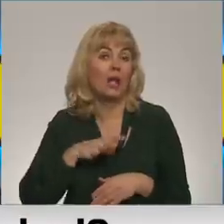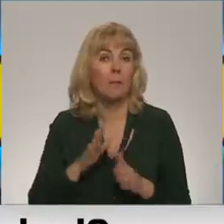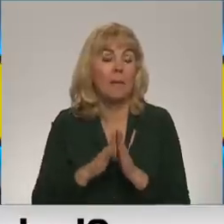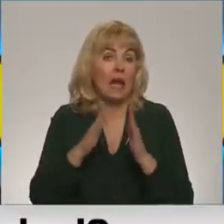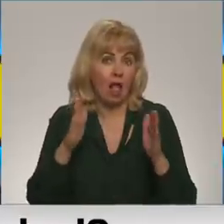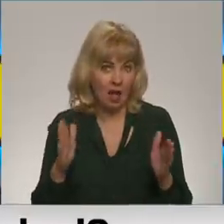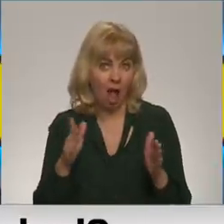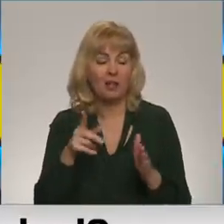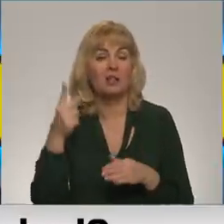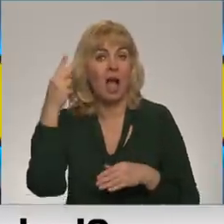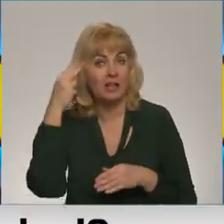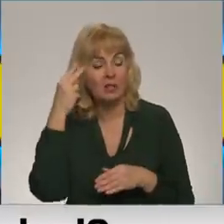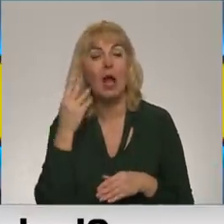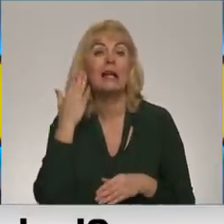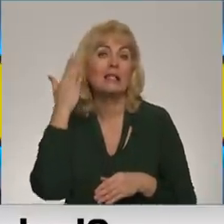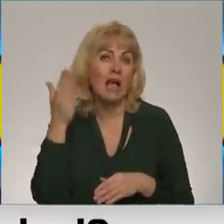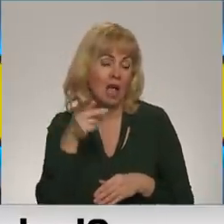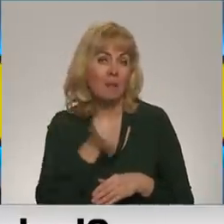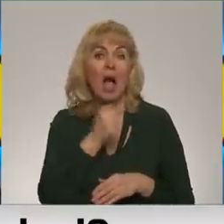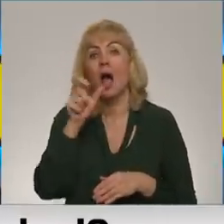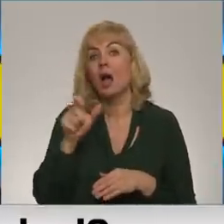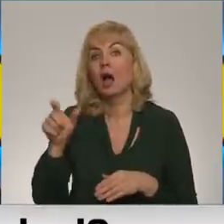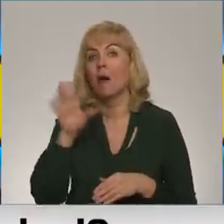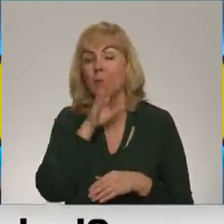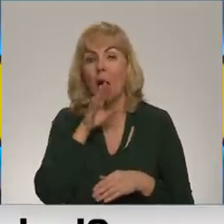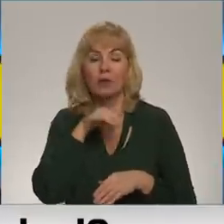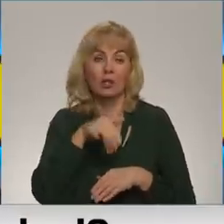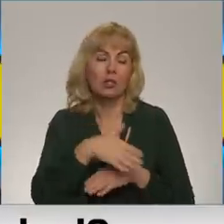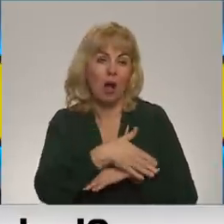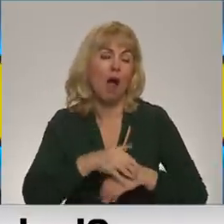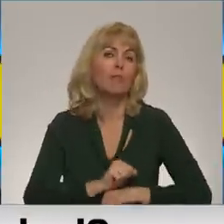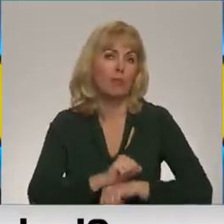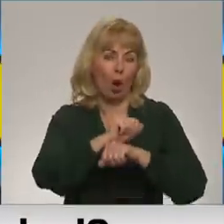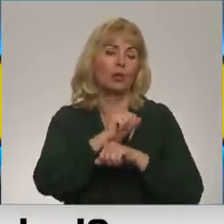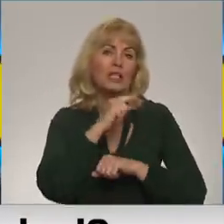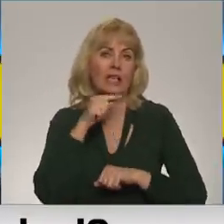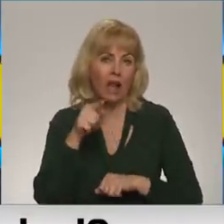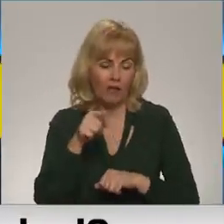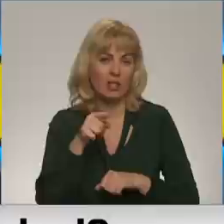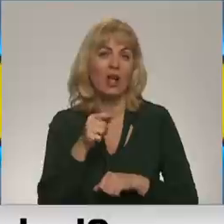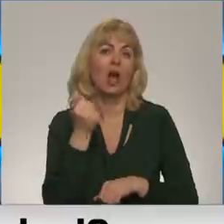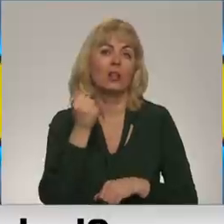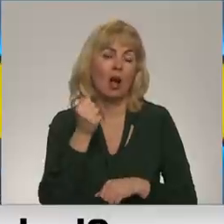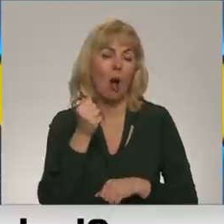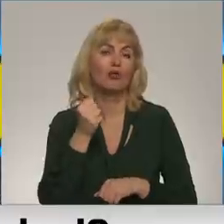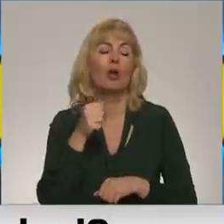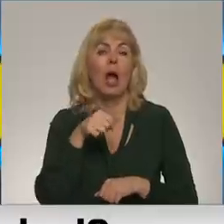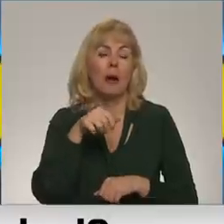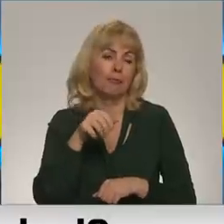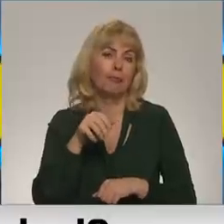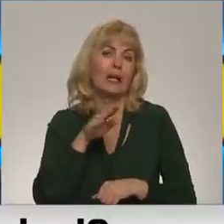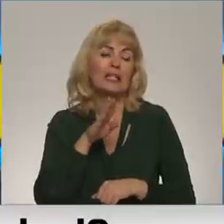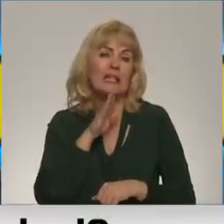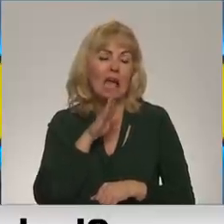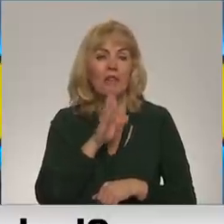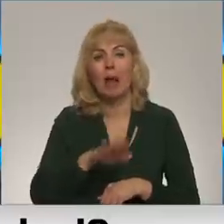risks, cerība, kad karavīra mātes izgāja protestēt Krievijā, kad raudoši sīvietes ar bērnu bildēm, tad arī